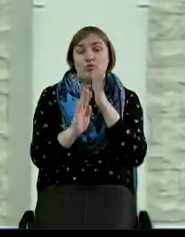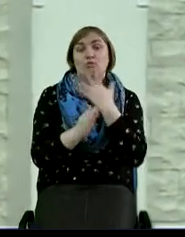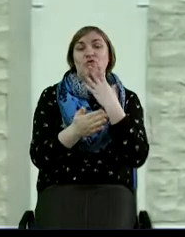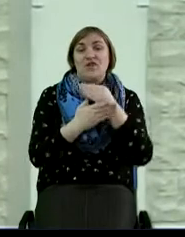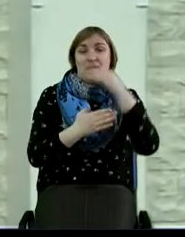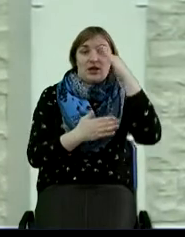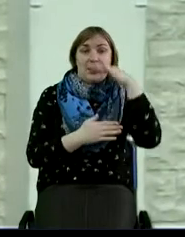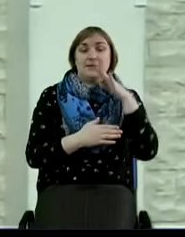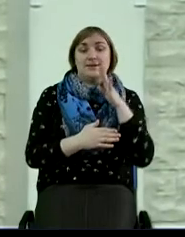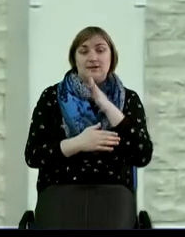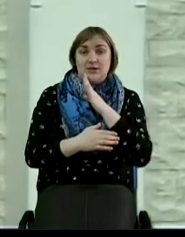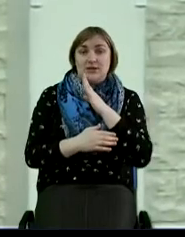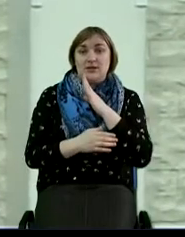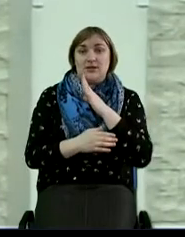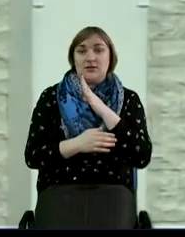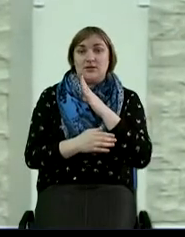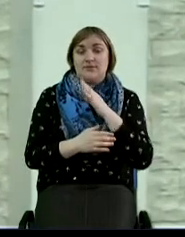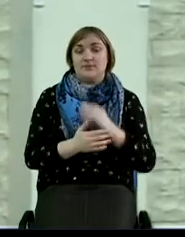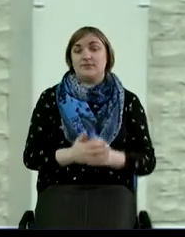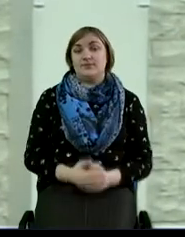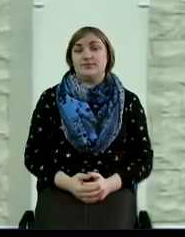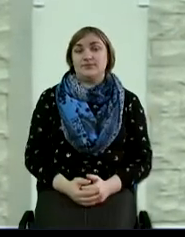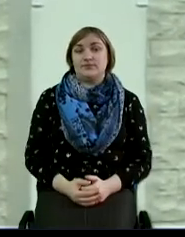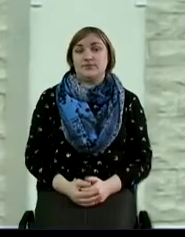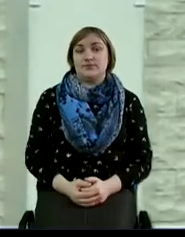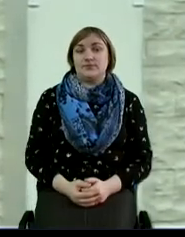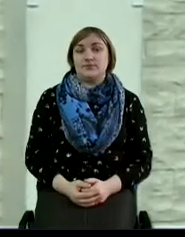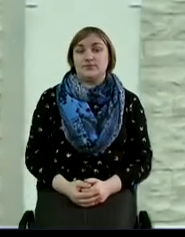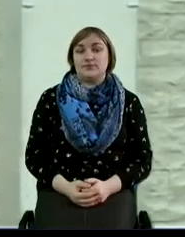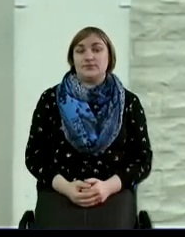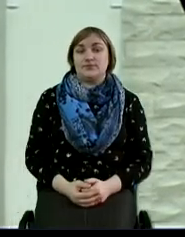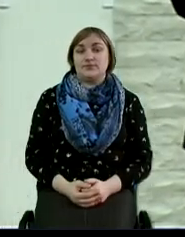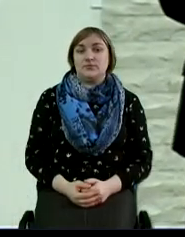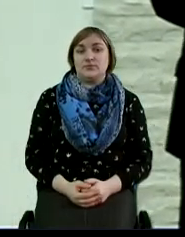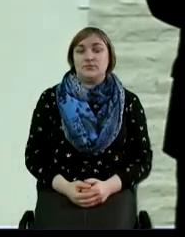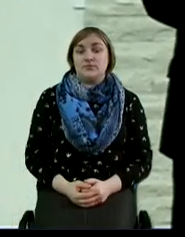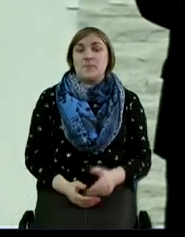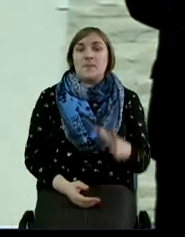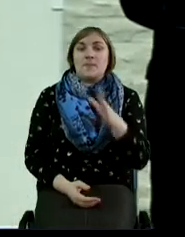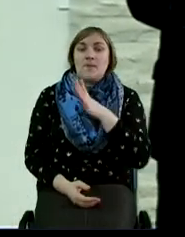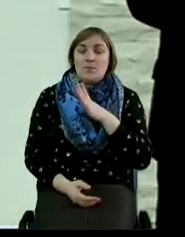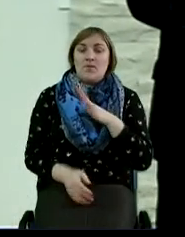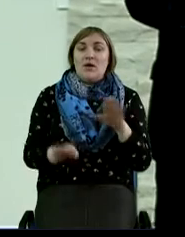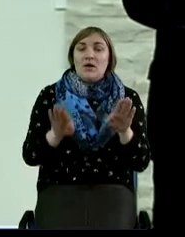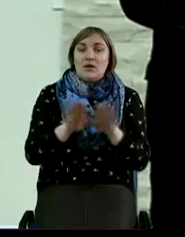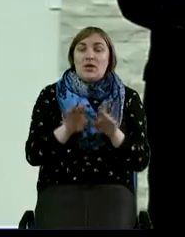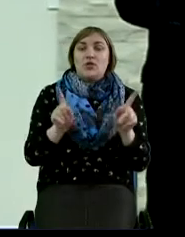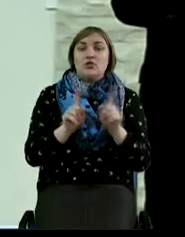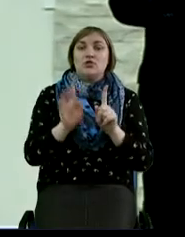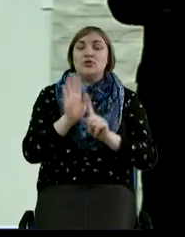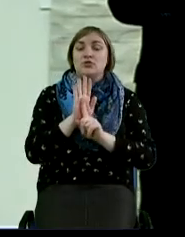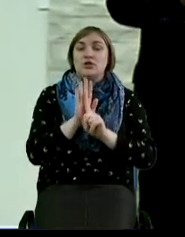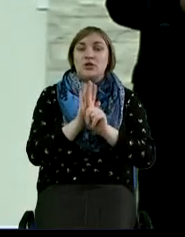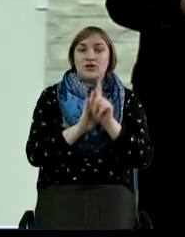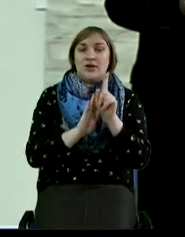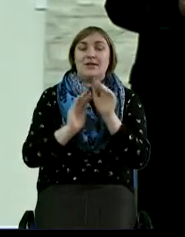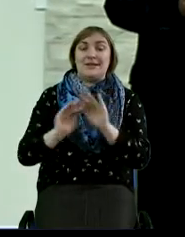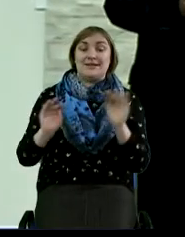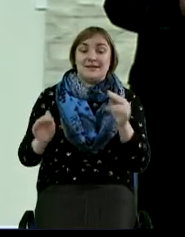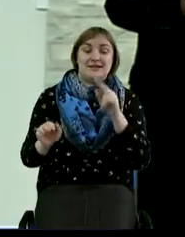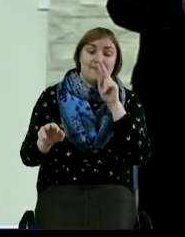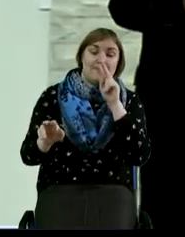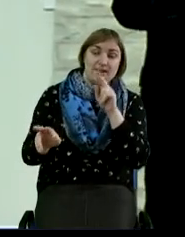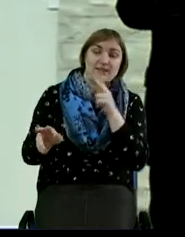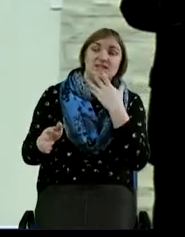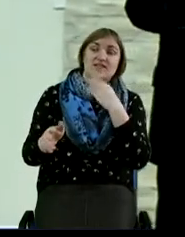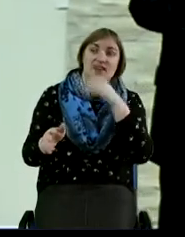И бывает так, что сначала дети видят своих